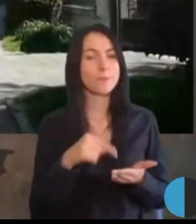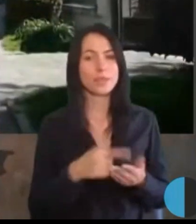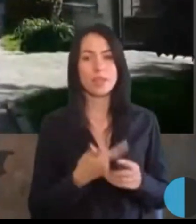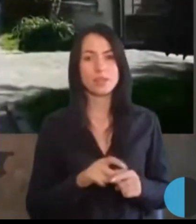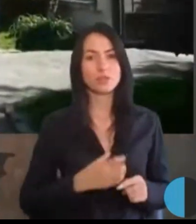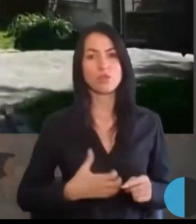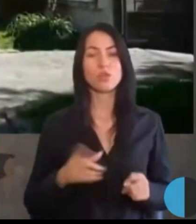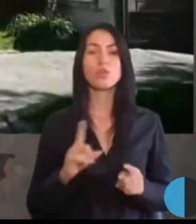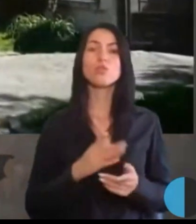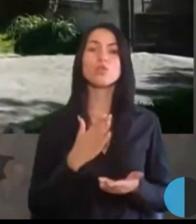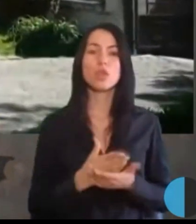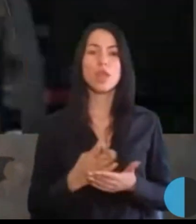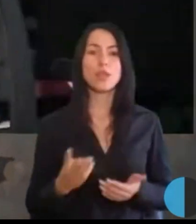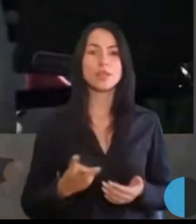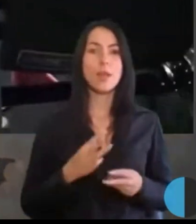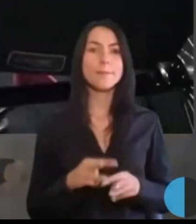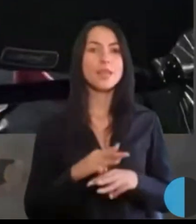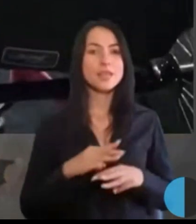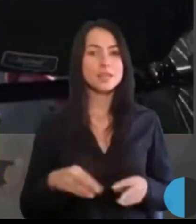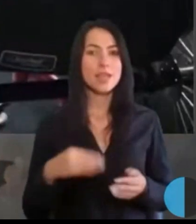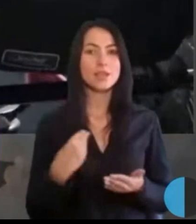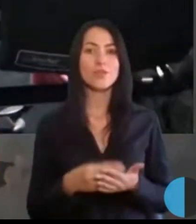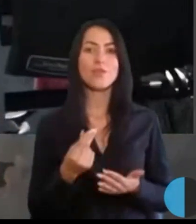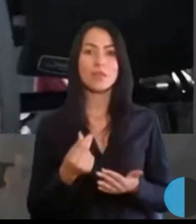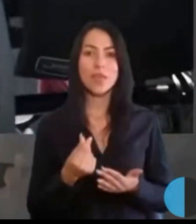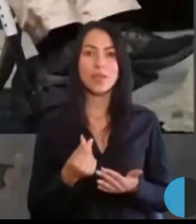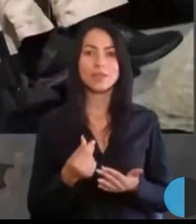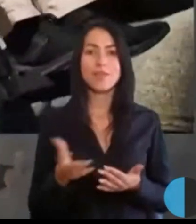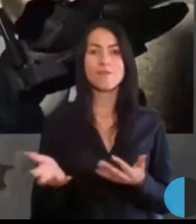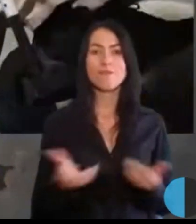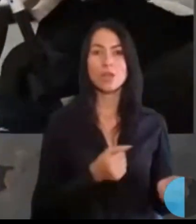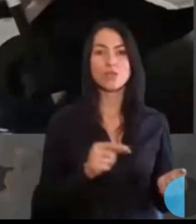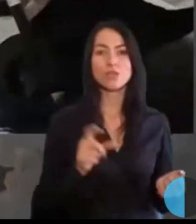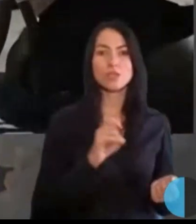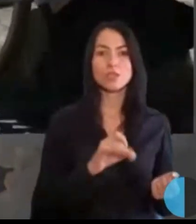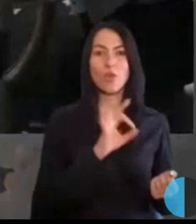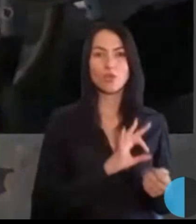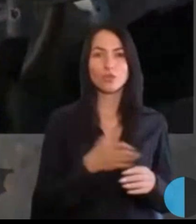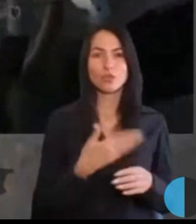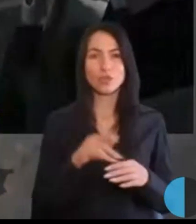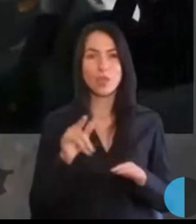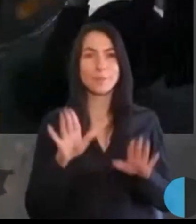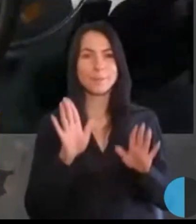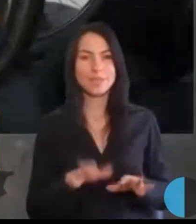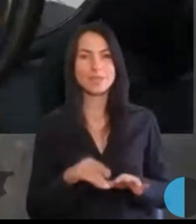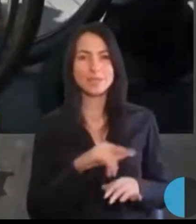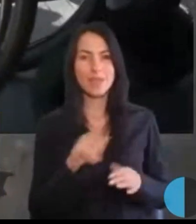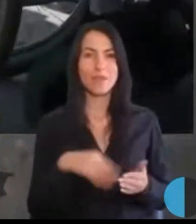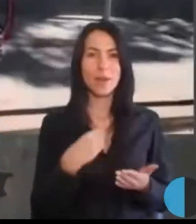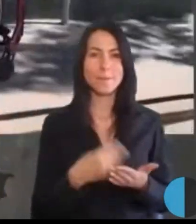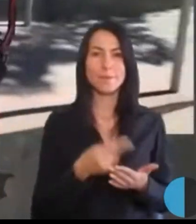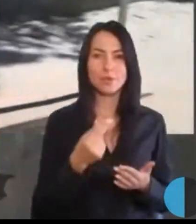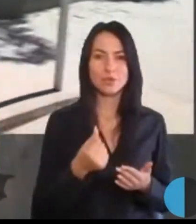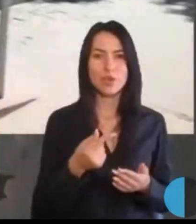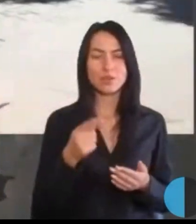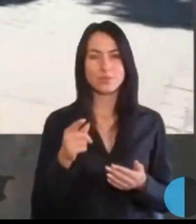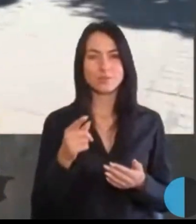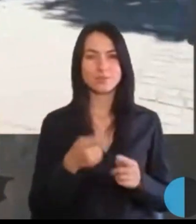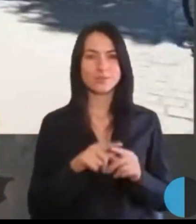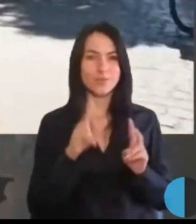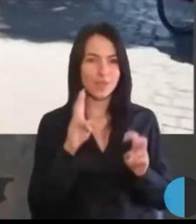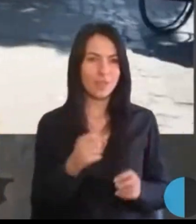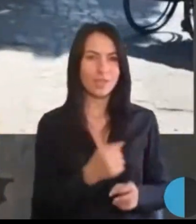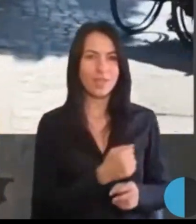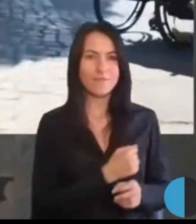ініціатива Міністерства фінансів вилучити з дохідної частини місцевих бюджетів ПДФО військове, так зване, ми його називаємо